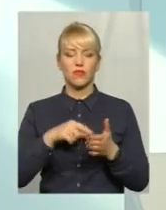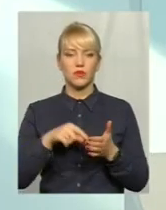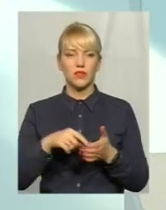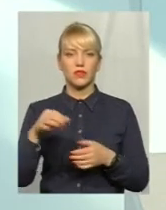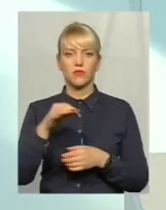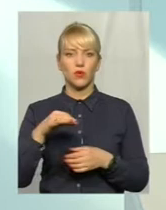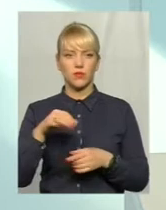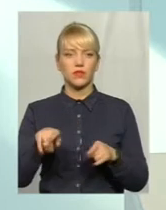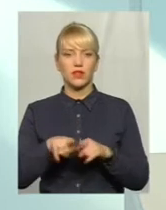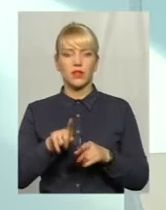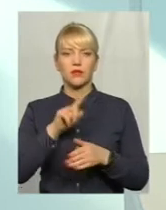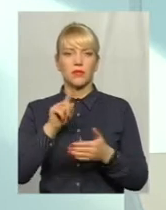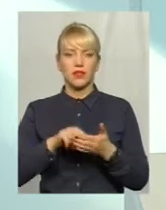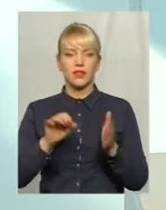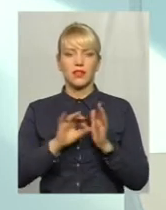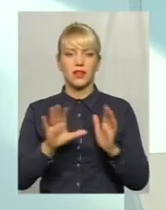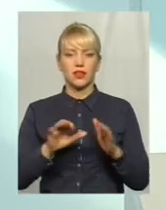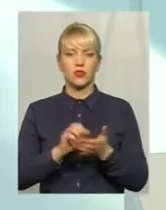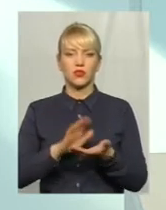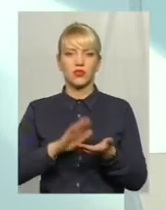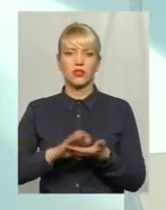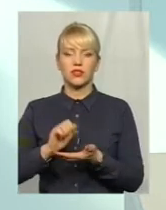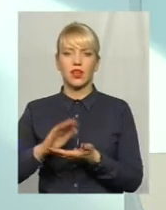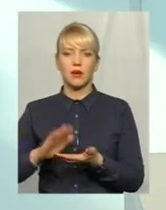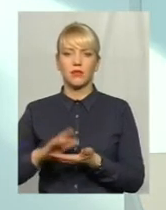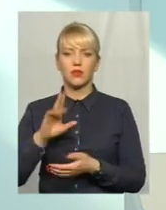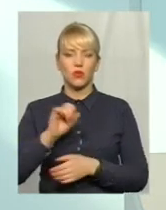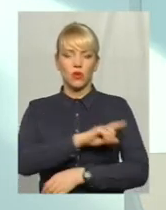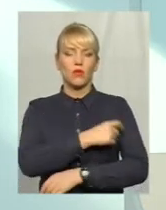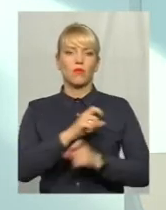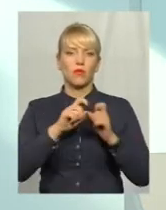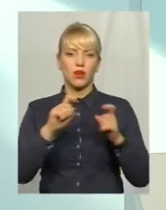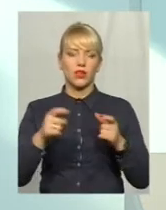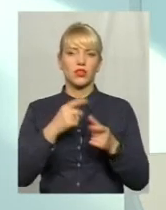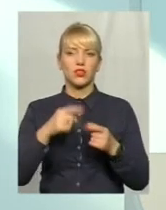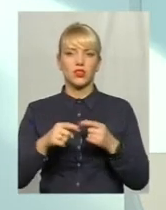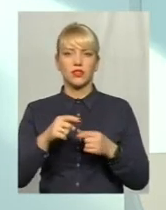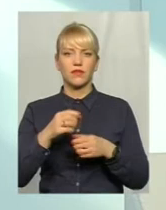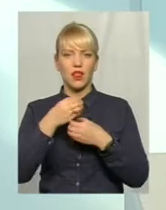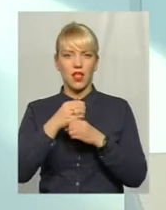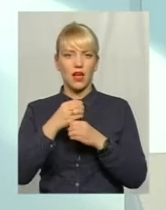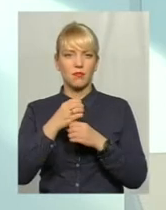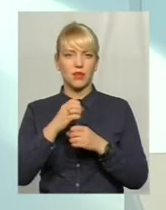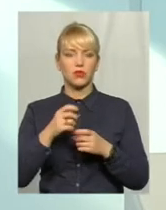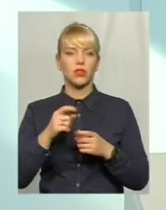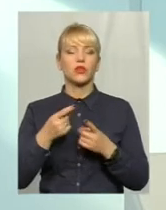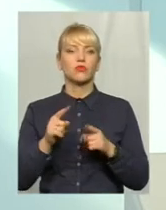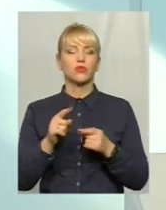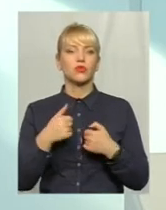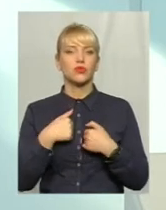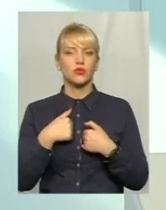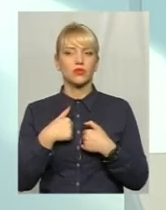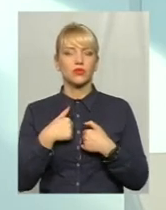області питання електронного запису до поліклініки, я маю на увазі, амбулаторія вже зараз називається. Тому що от